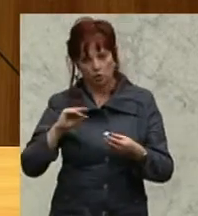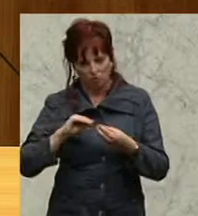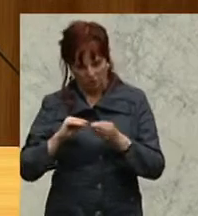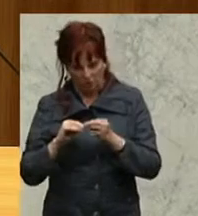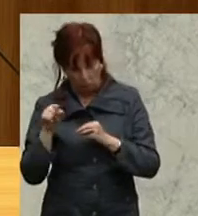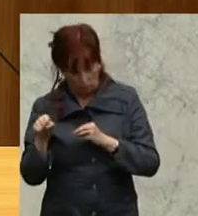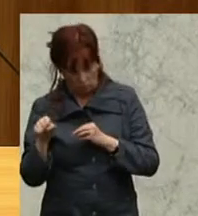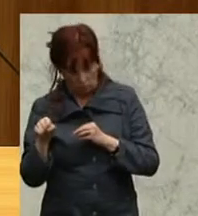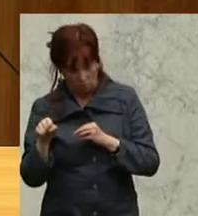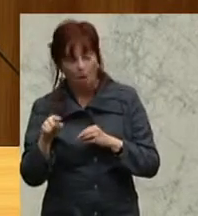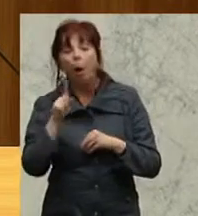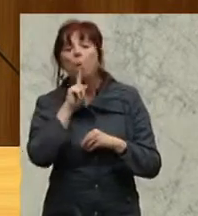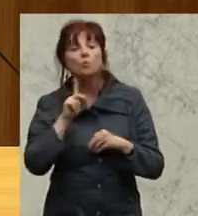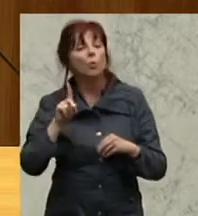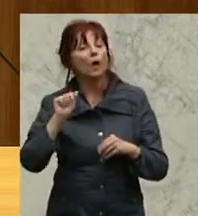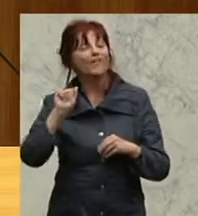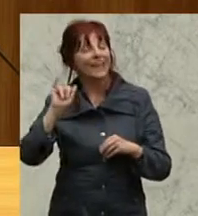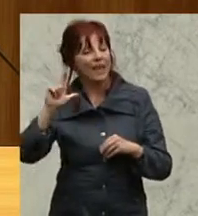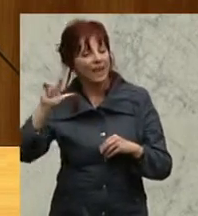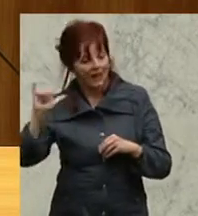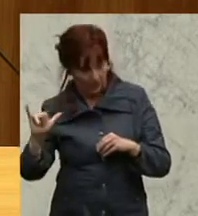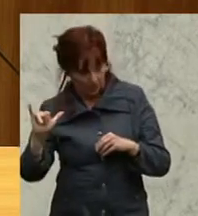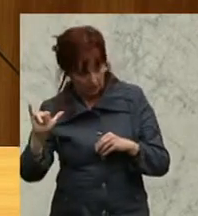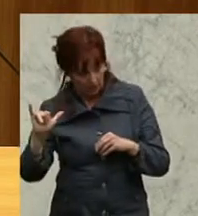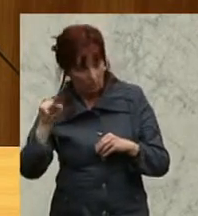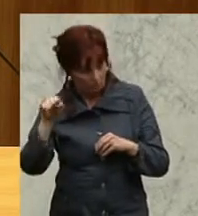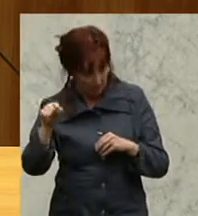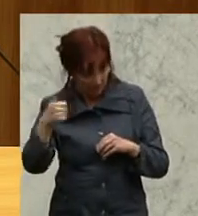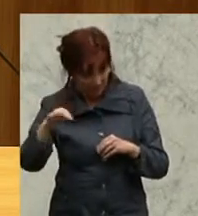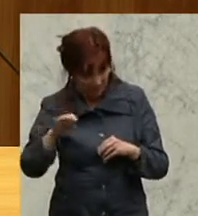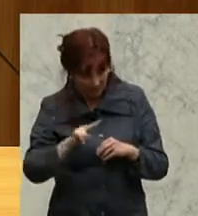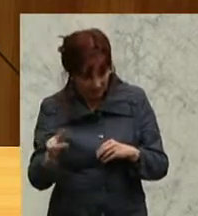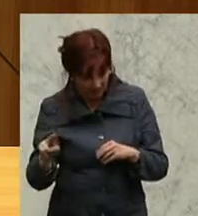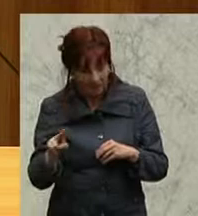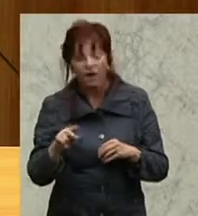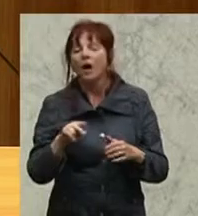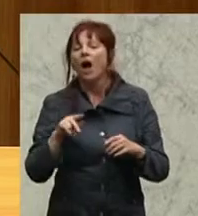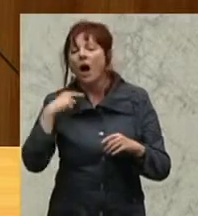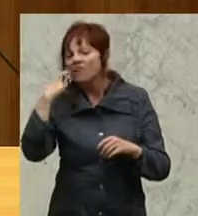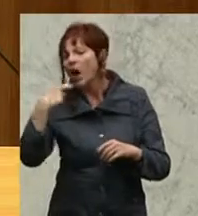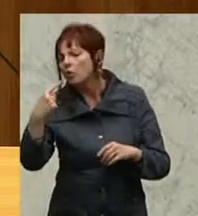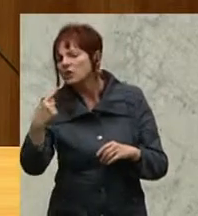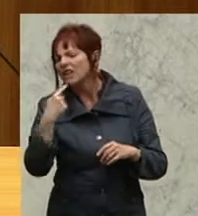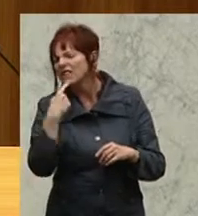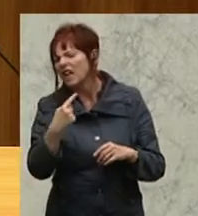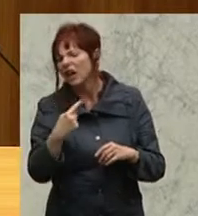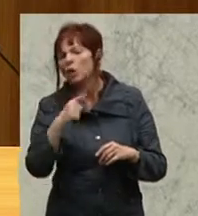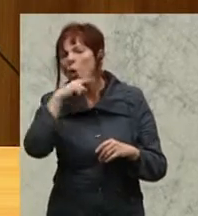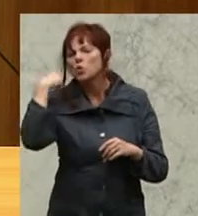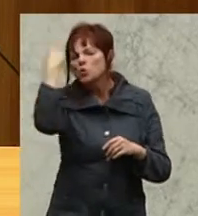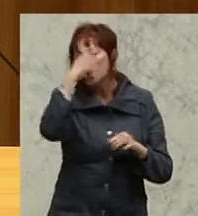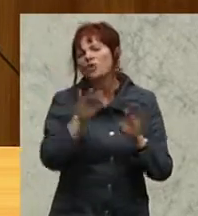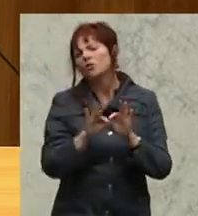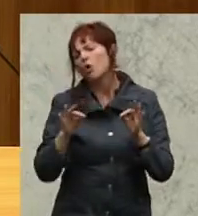Delhi, ja? Wenn der da Ausrede sucht dort, ja? Dass das wegen der Sonntagsöffnung ist, so ist das an den Haaren herbeigezogen, an den Haaren herbeigezogen.